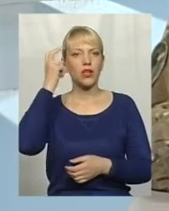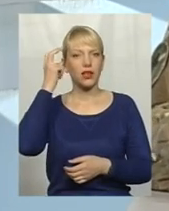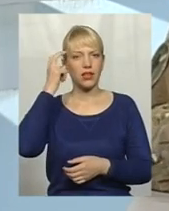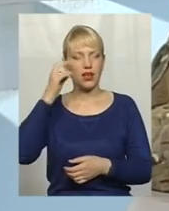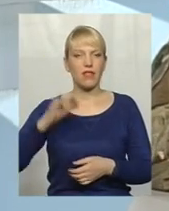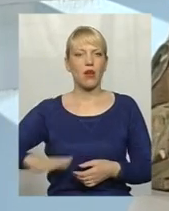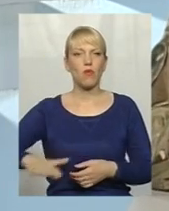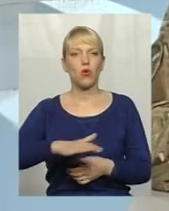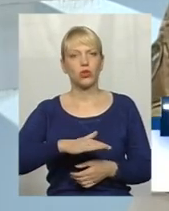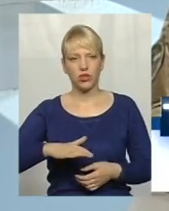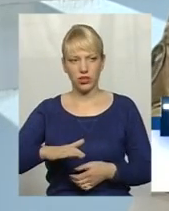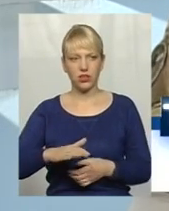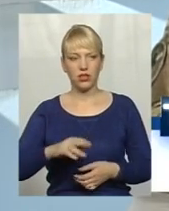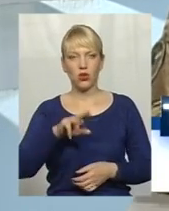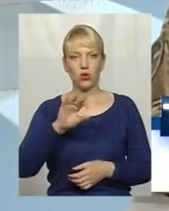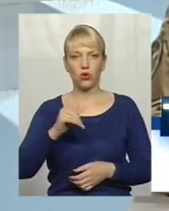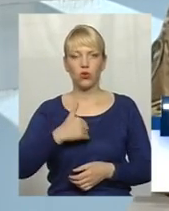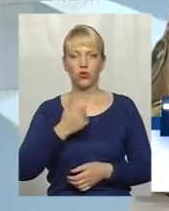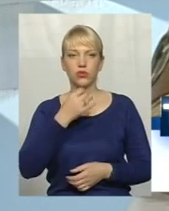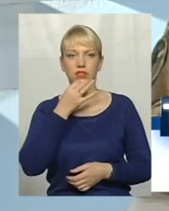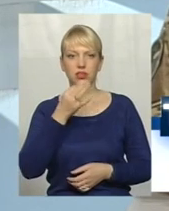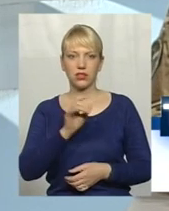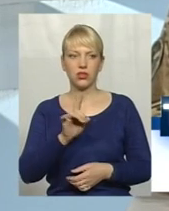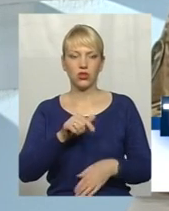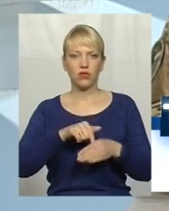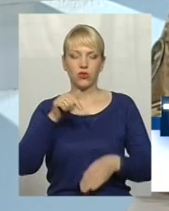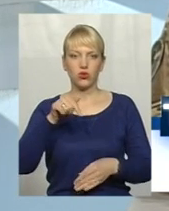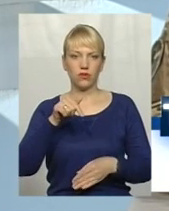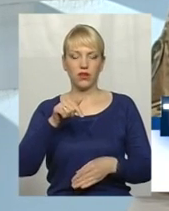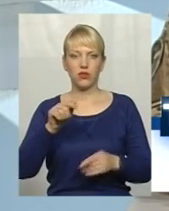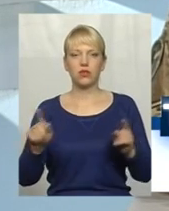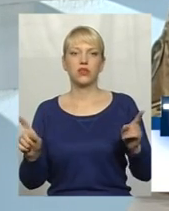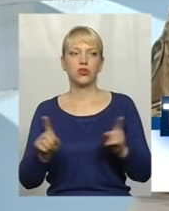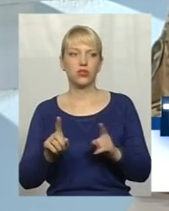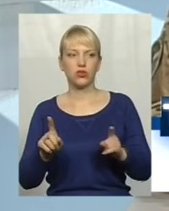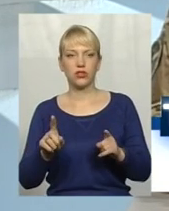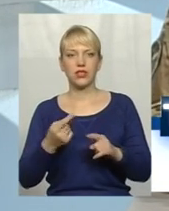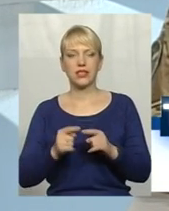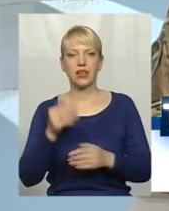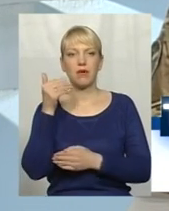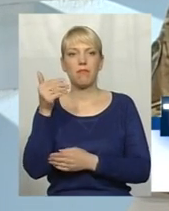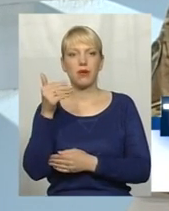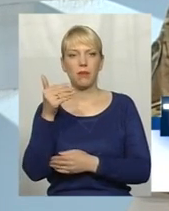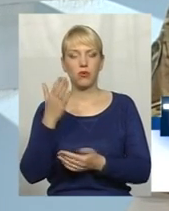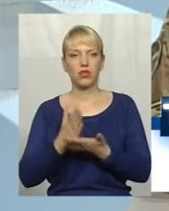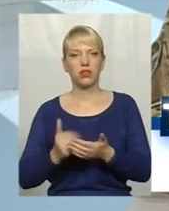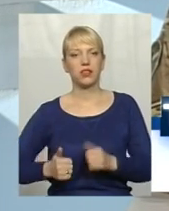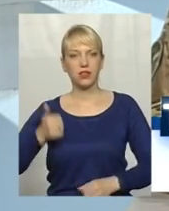Хочу сказати, що чуствували, знаєте, як цей прапор став рідним.